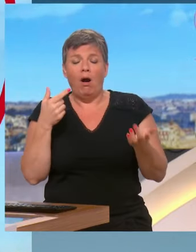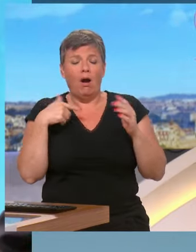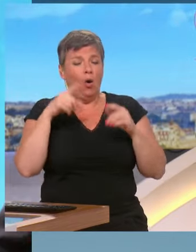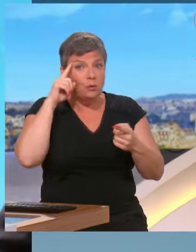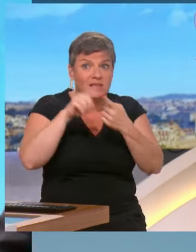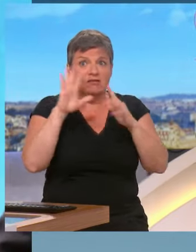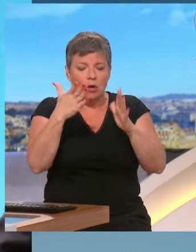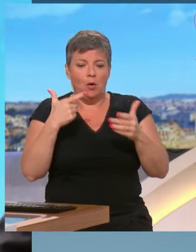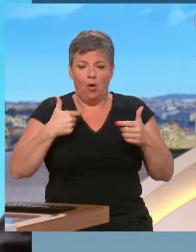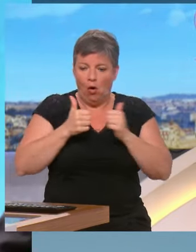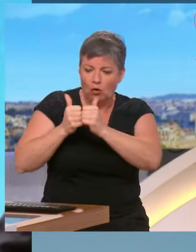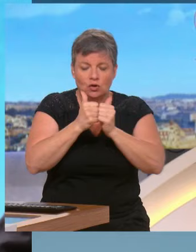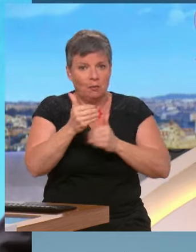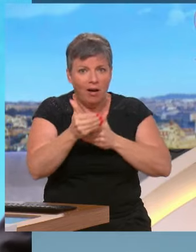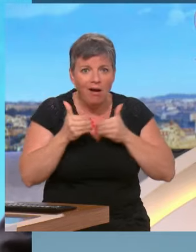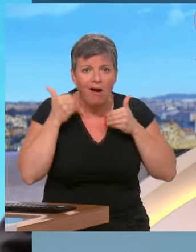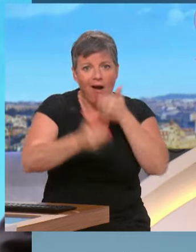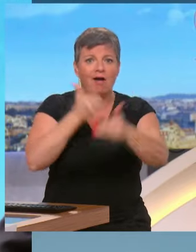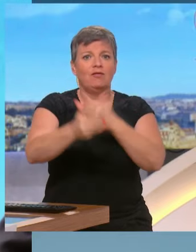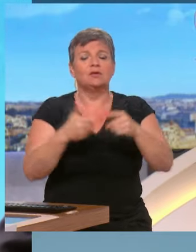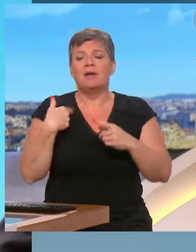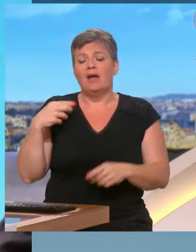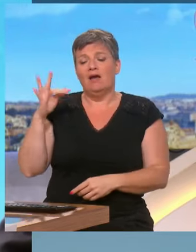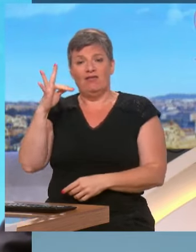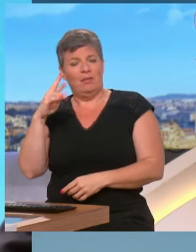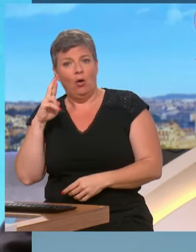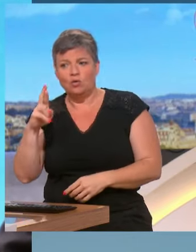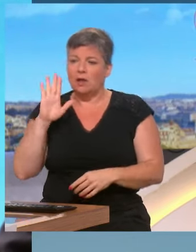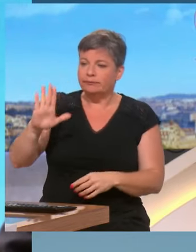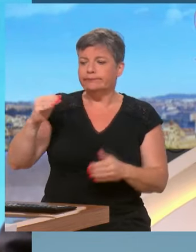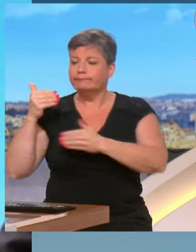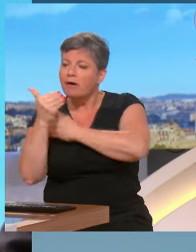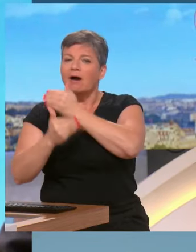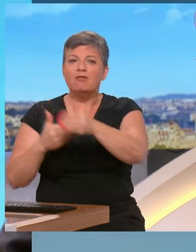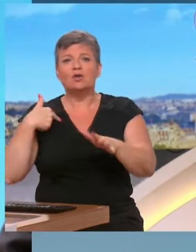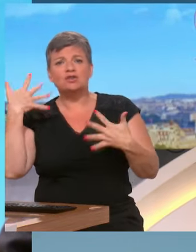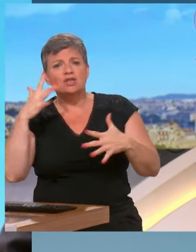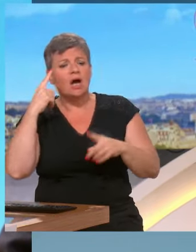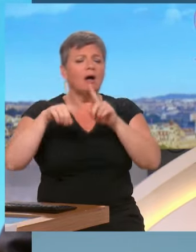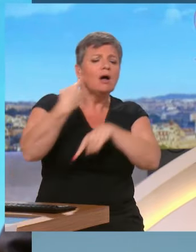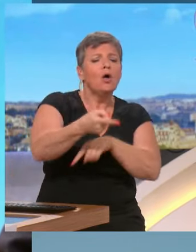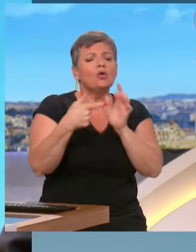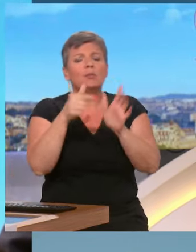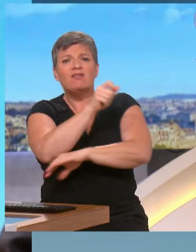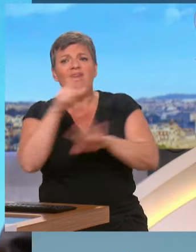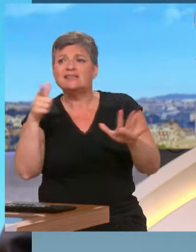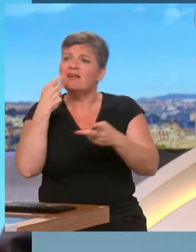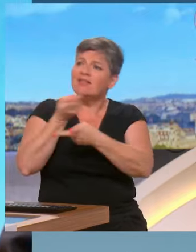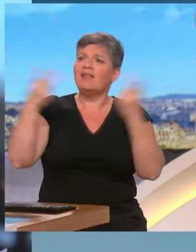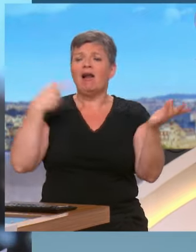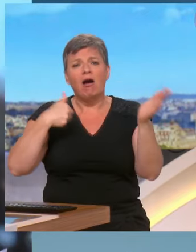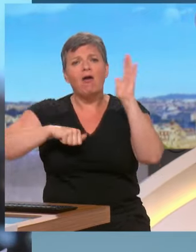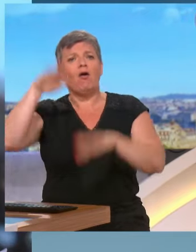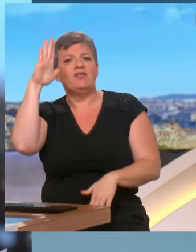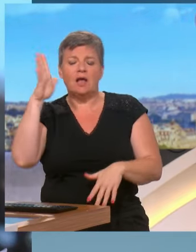c'est comment on avance. Je regrette que Fabien Roussel, il avance avec sa petite musique, il se déclare déjà candidat pour 2027, à l'heure où on devrait se poser la